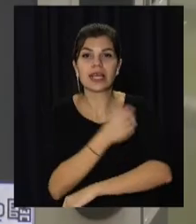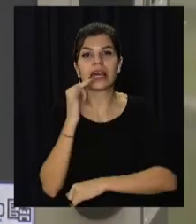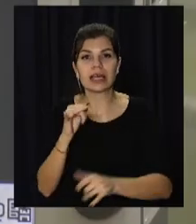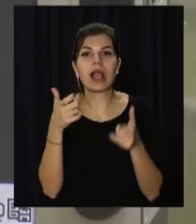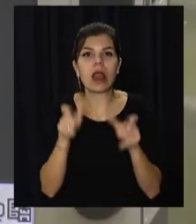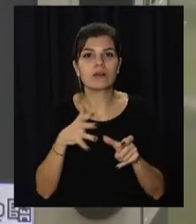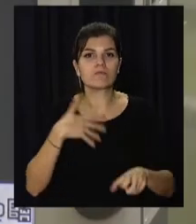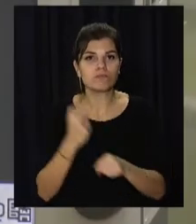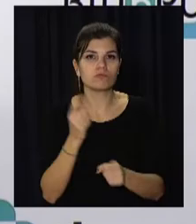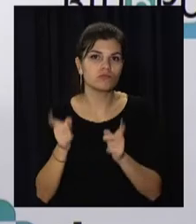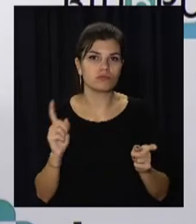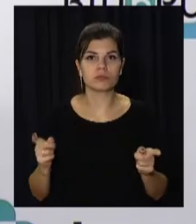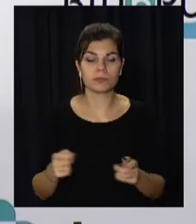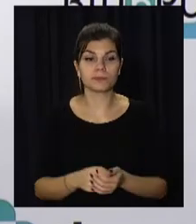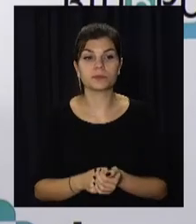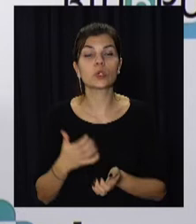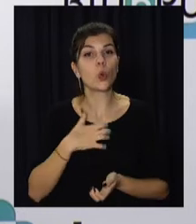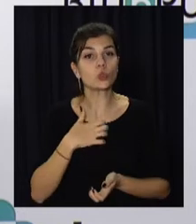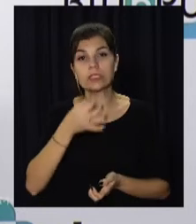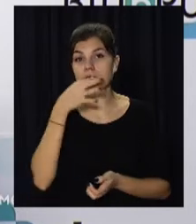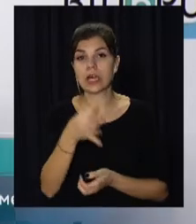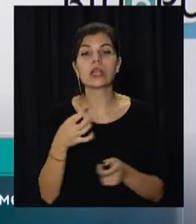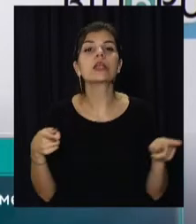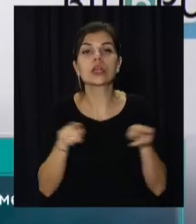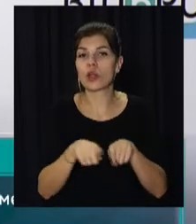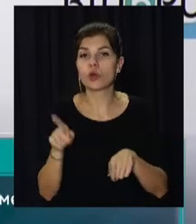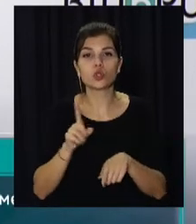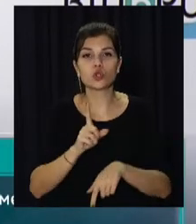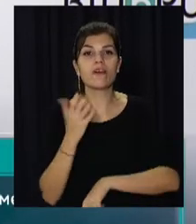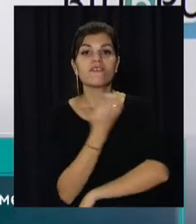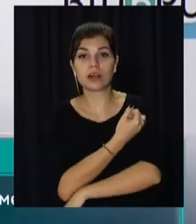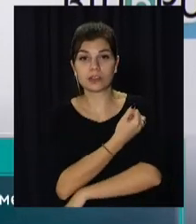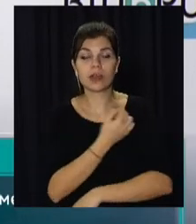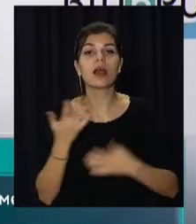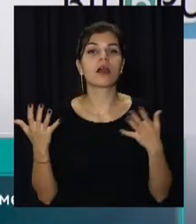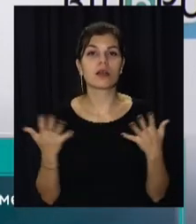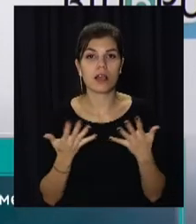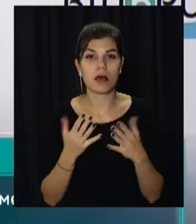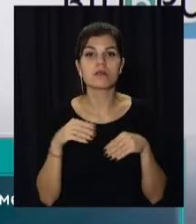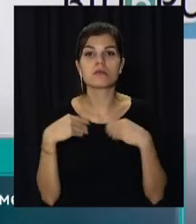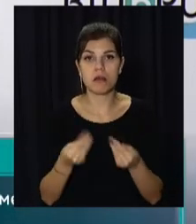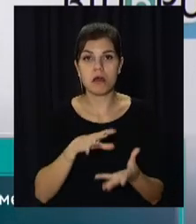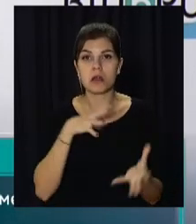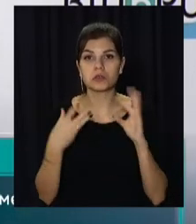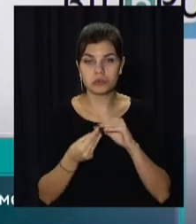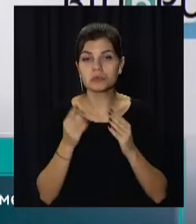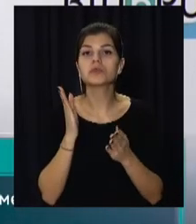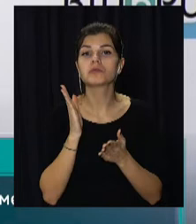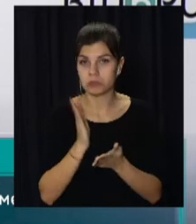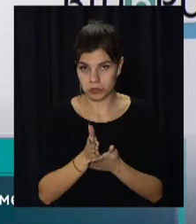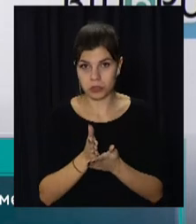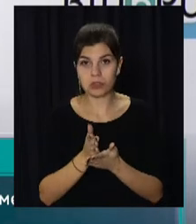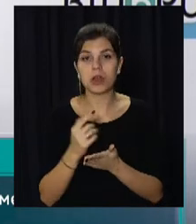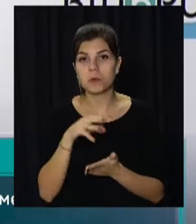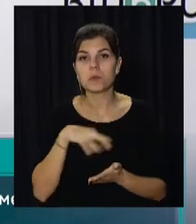області. Хочу сказати також про вакцинацію, яка дає свій результат. Ми